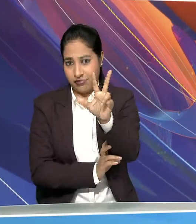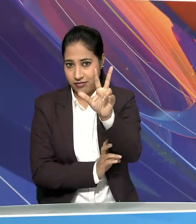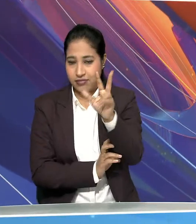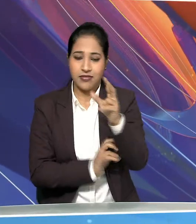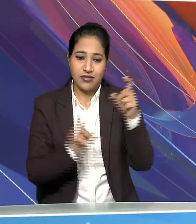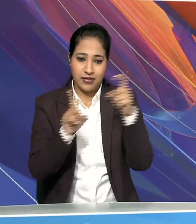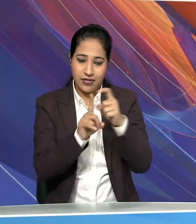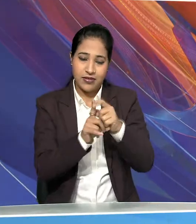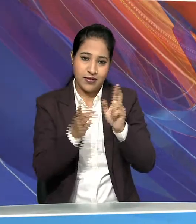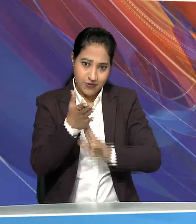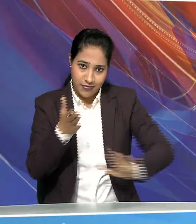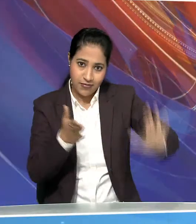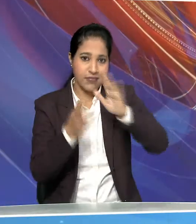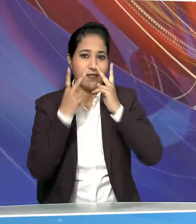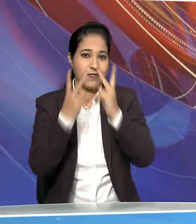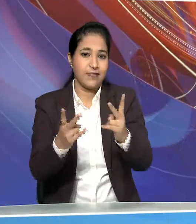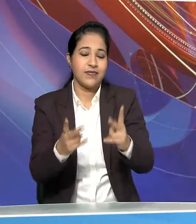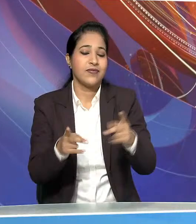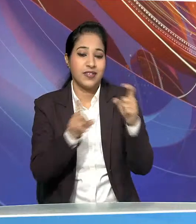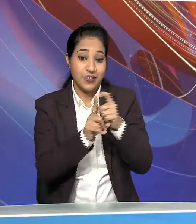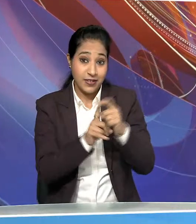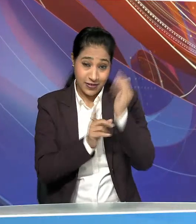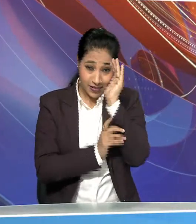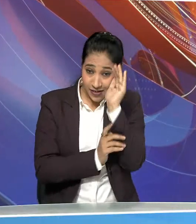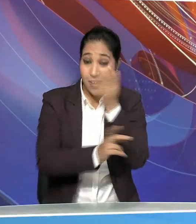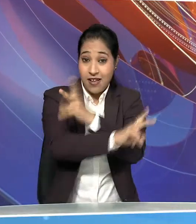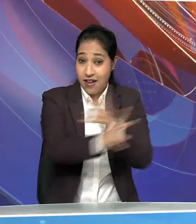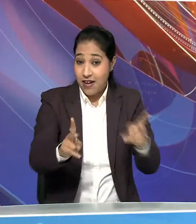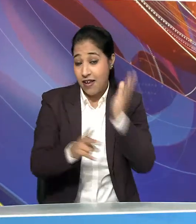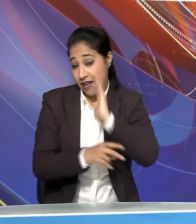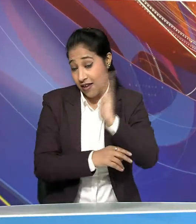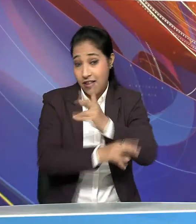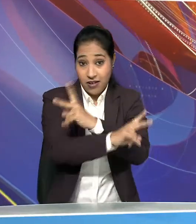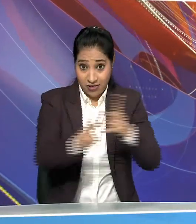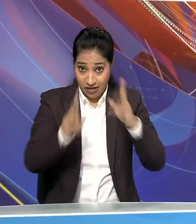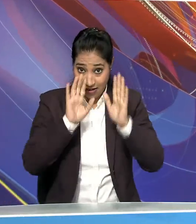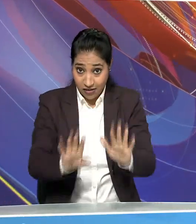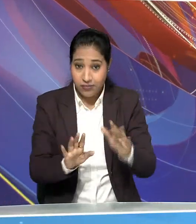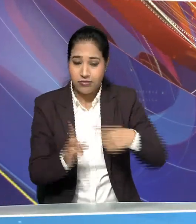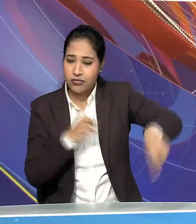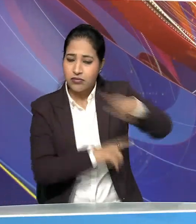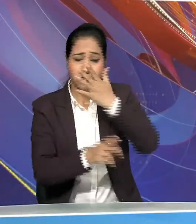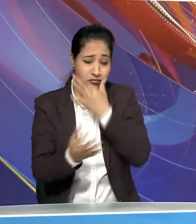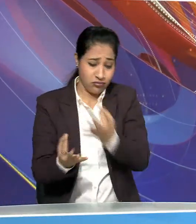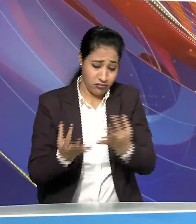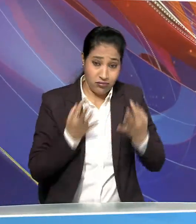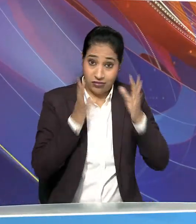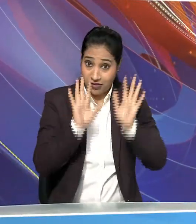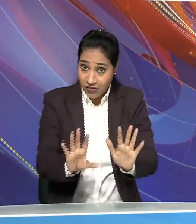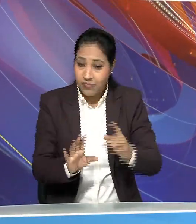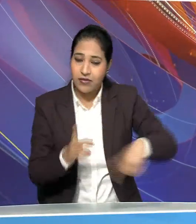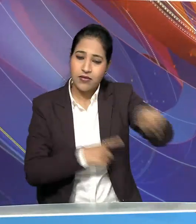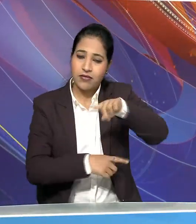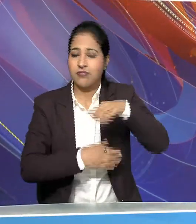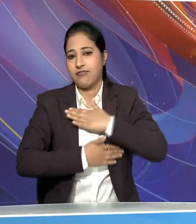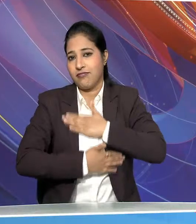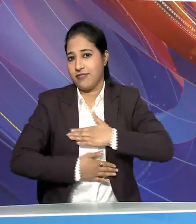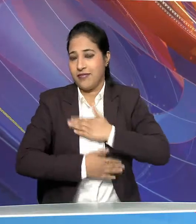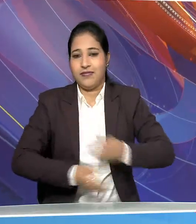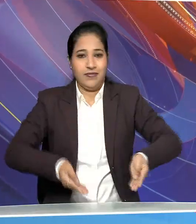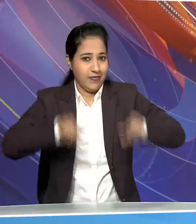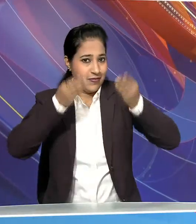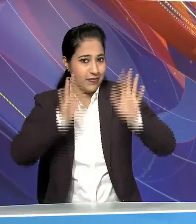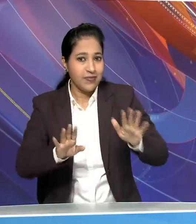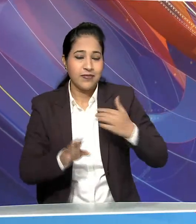डीनी रैशनल पर तो दूरदर्शन के विभिन नेट्वर्क्स पो परसारित होने वाले इन शांदार धारावाहिकों का आप उठाते रहिए